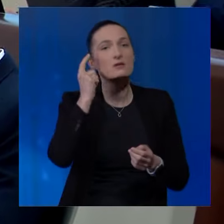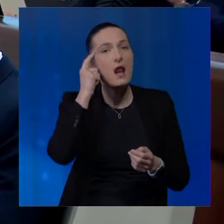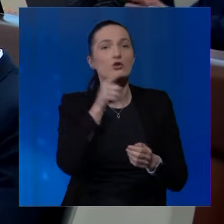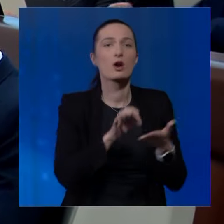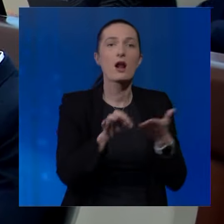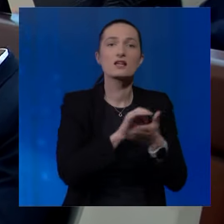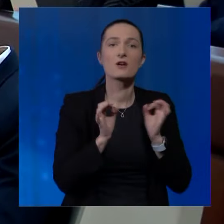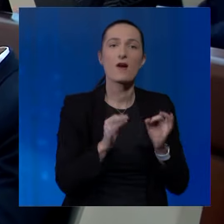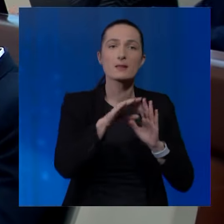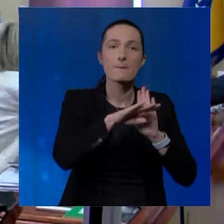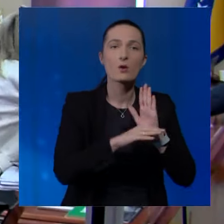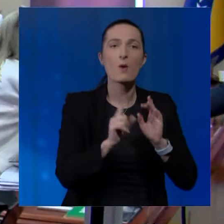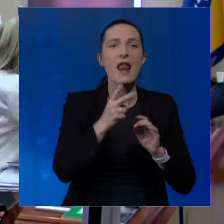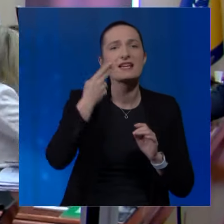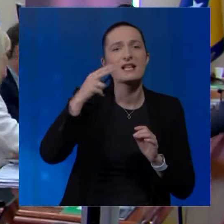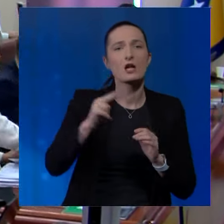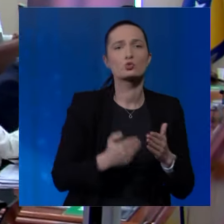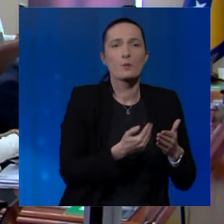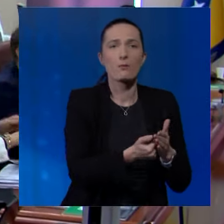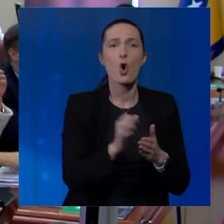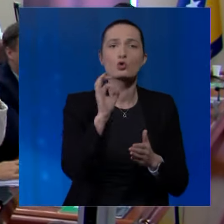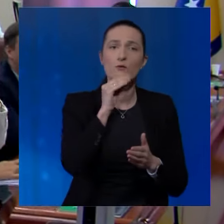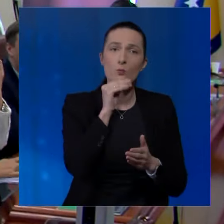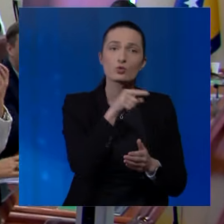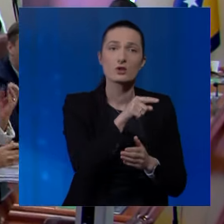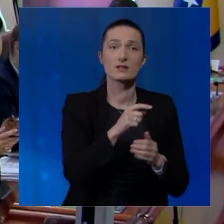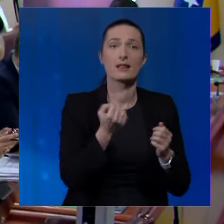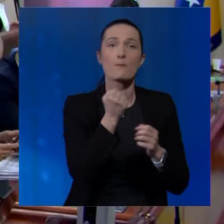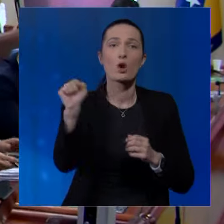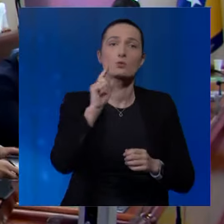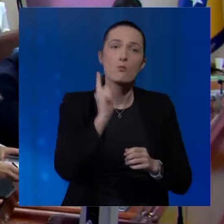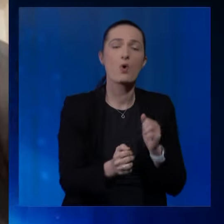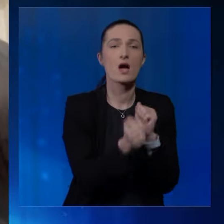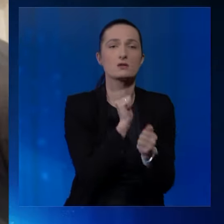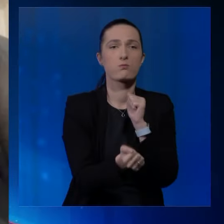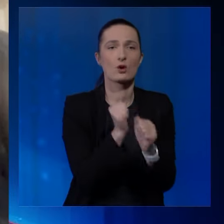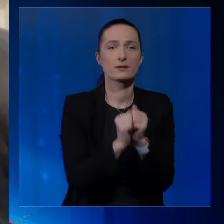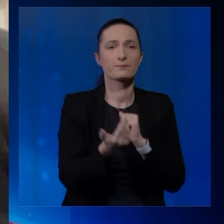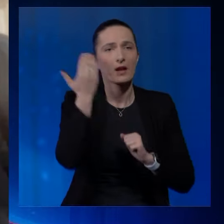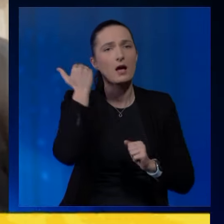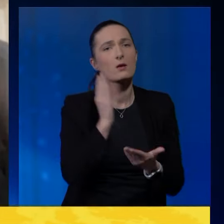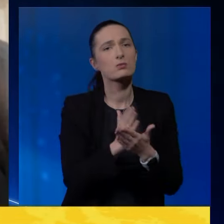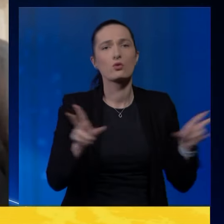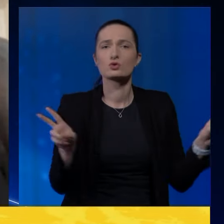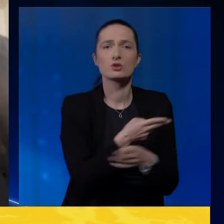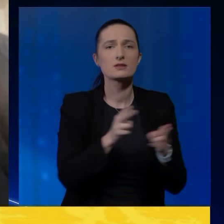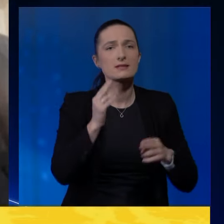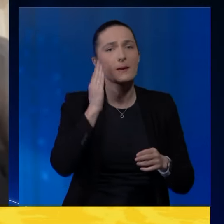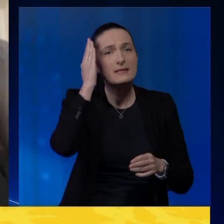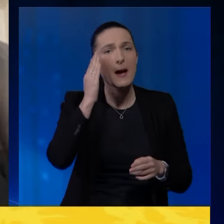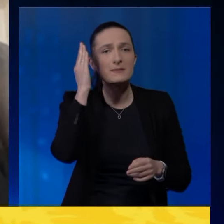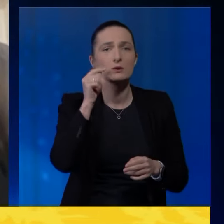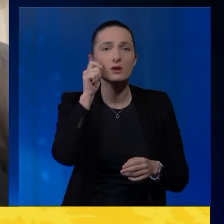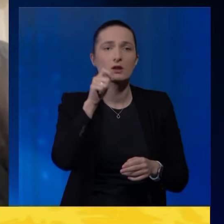programe, a ne stranačku pripadnost, Oručević poručuje da se za demokratiju mora izboriti. Nekada je bilo nemoguće